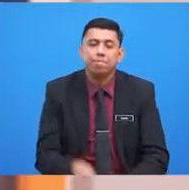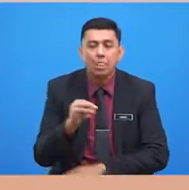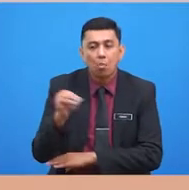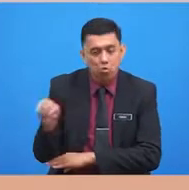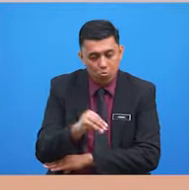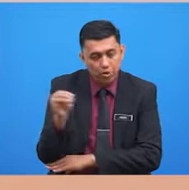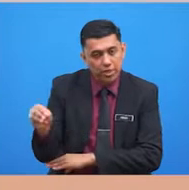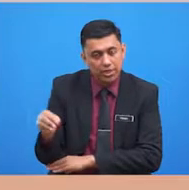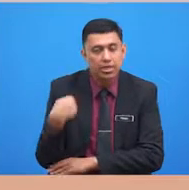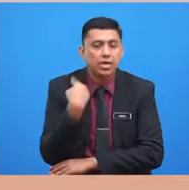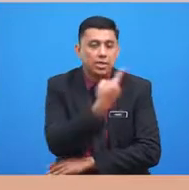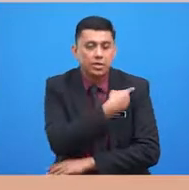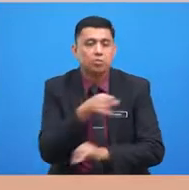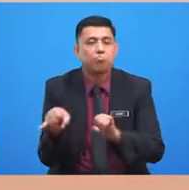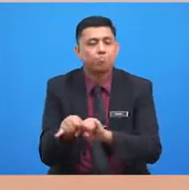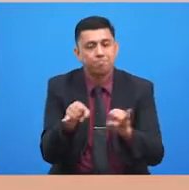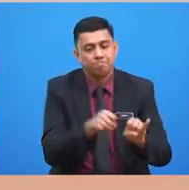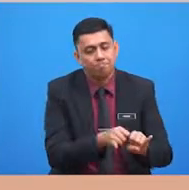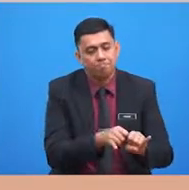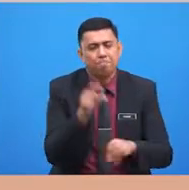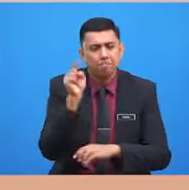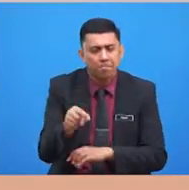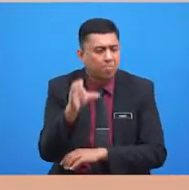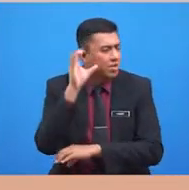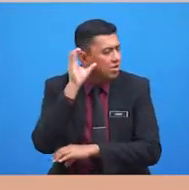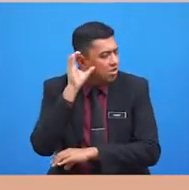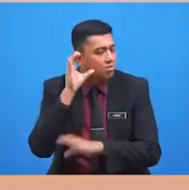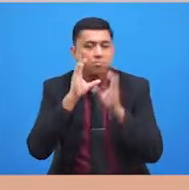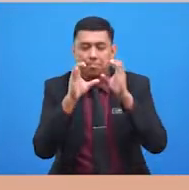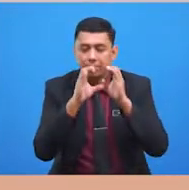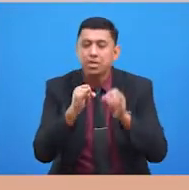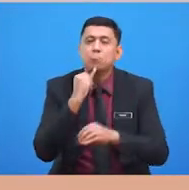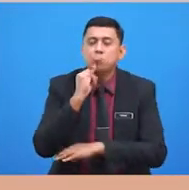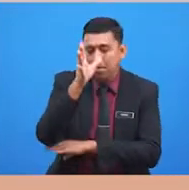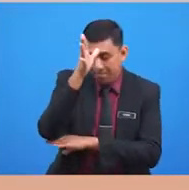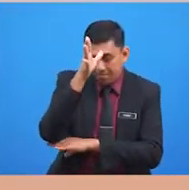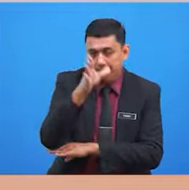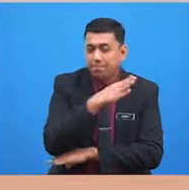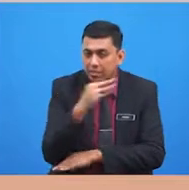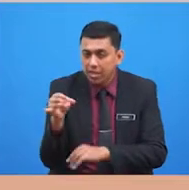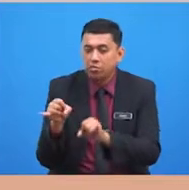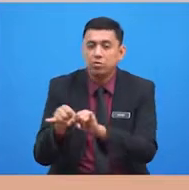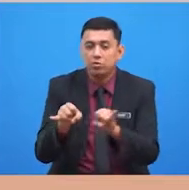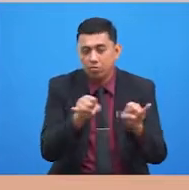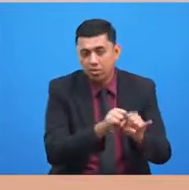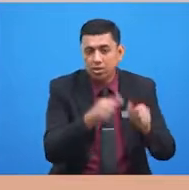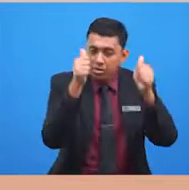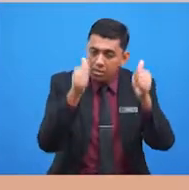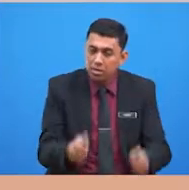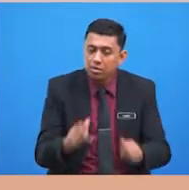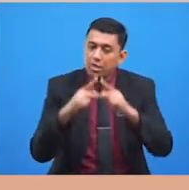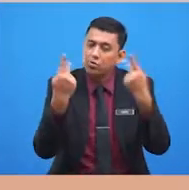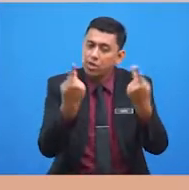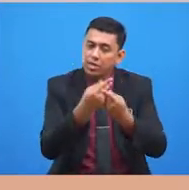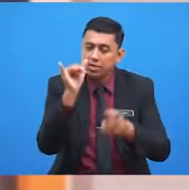-murid, murid kita juga mesti mendengar cekap ibu bapa dan juga ahli keluarga